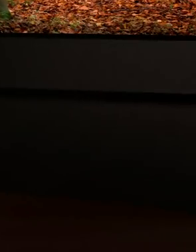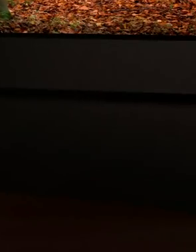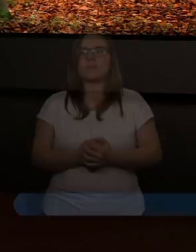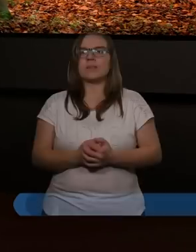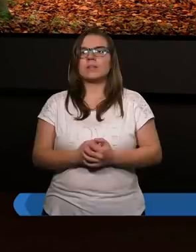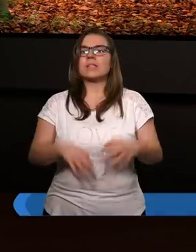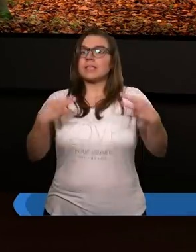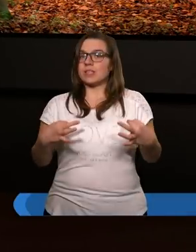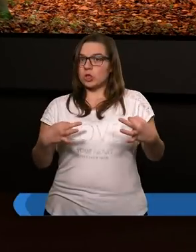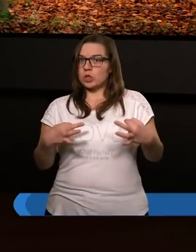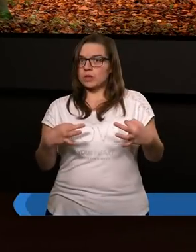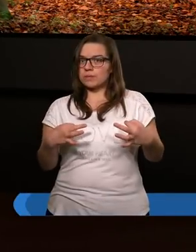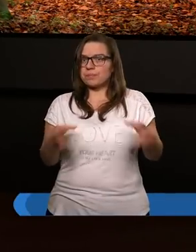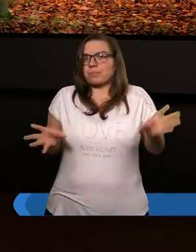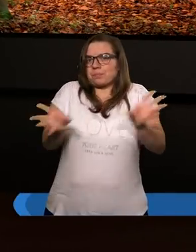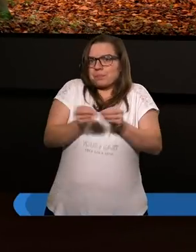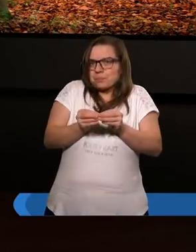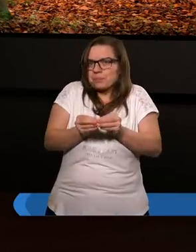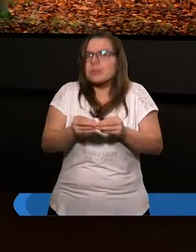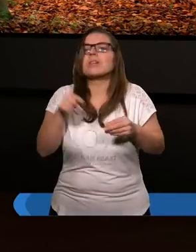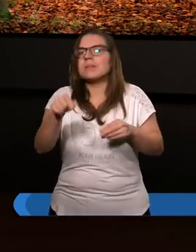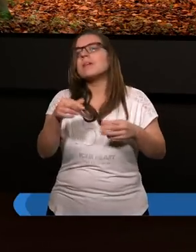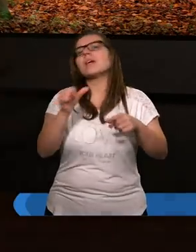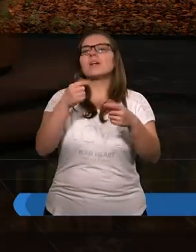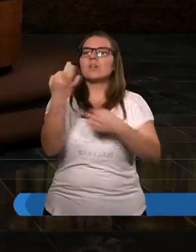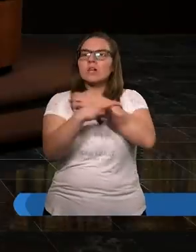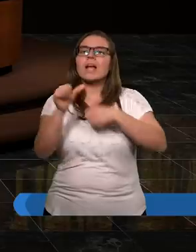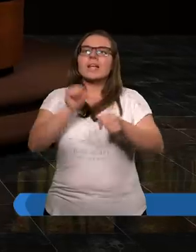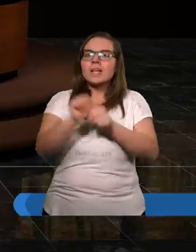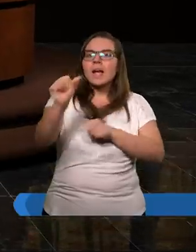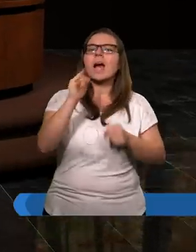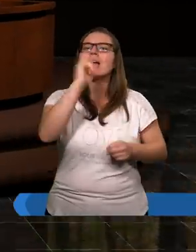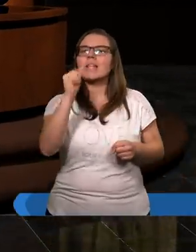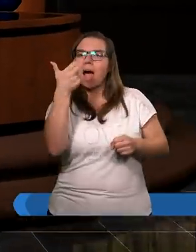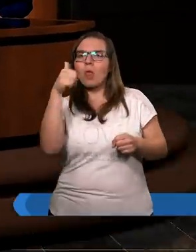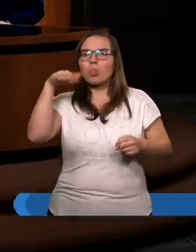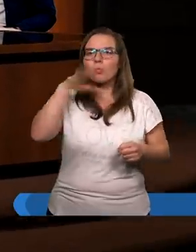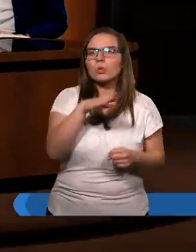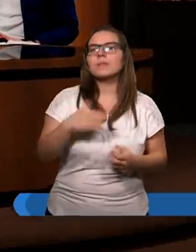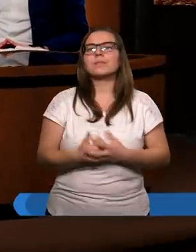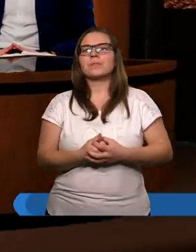Dzisiaj wraz ze mną są Janusz,